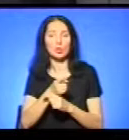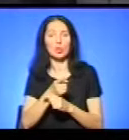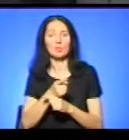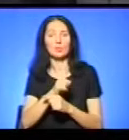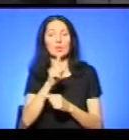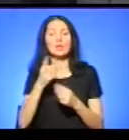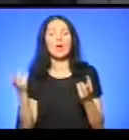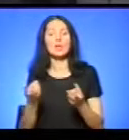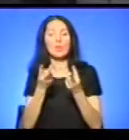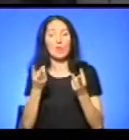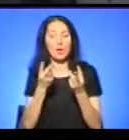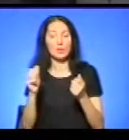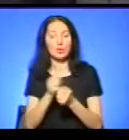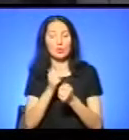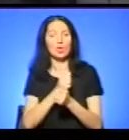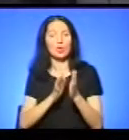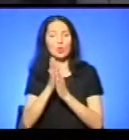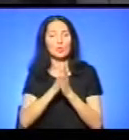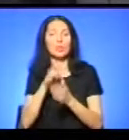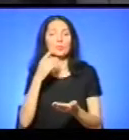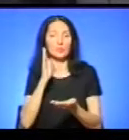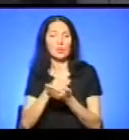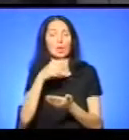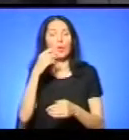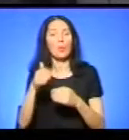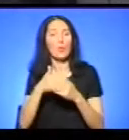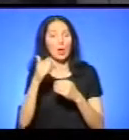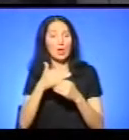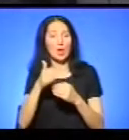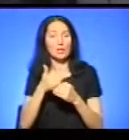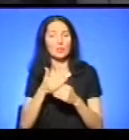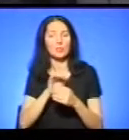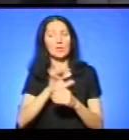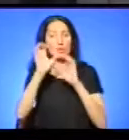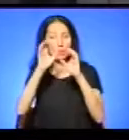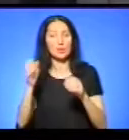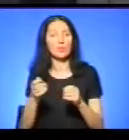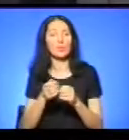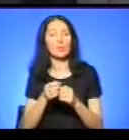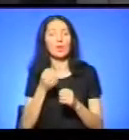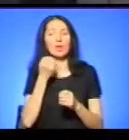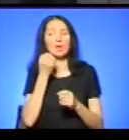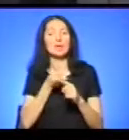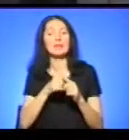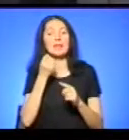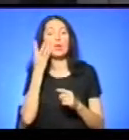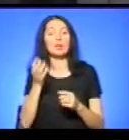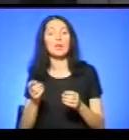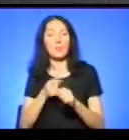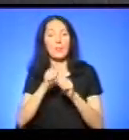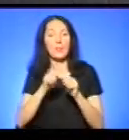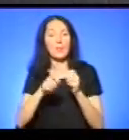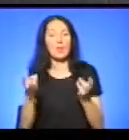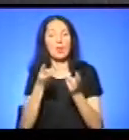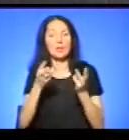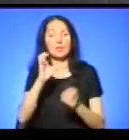випалювання передбачене покарання. За незаконне випалювання. Це статтею 77. Це коли випалюють стерню деякі господарства? Не тільки стерню.